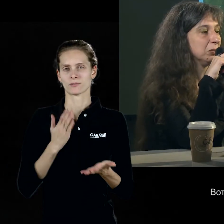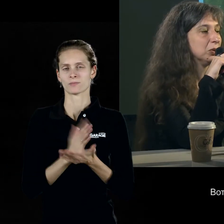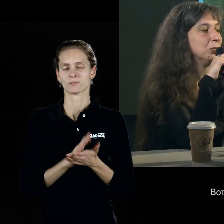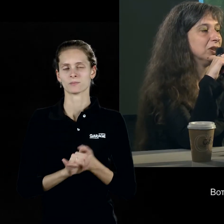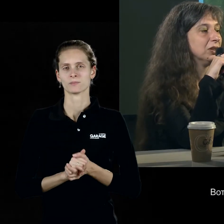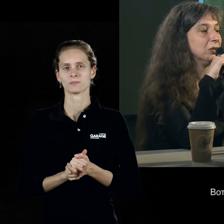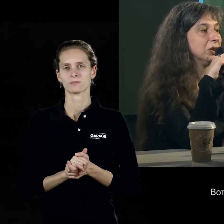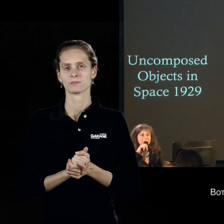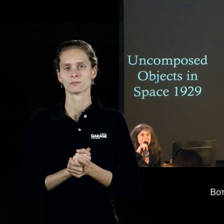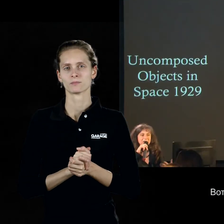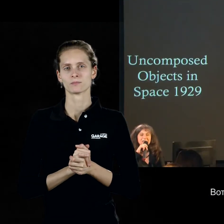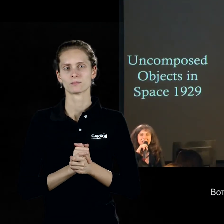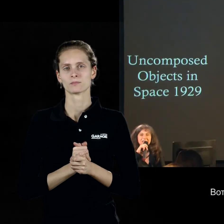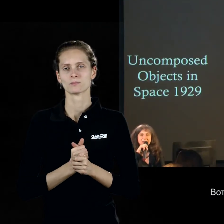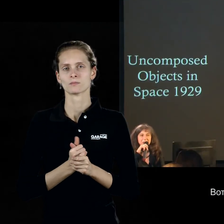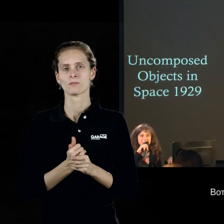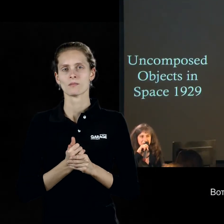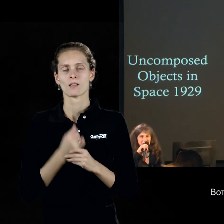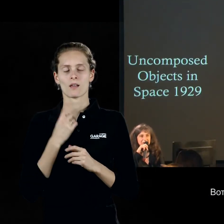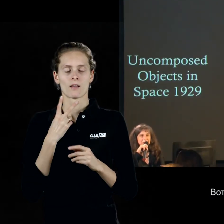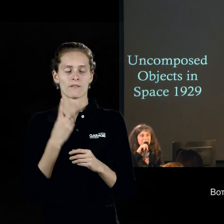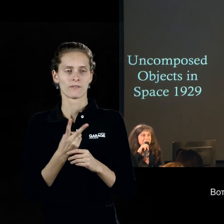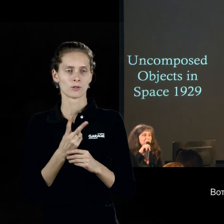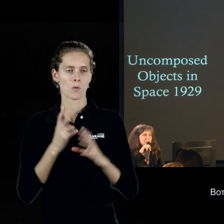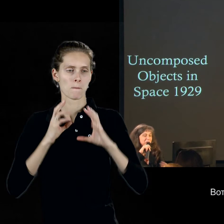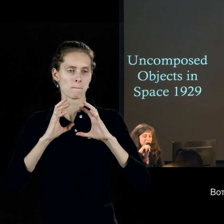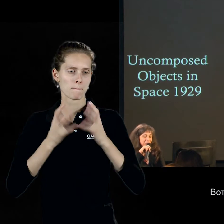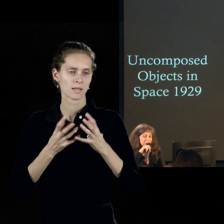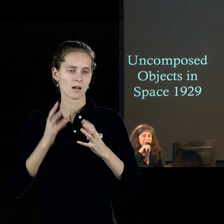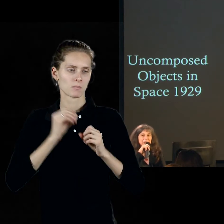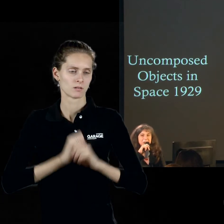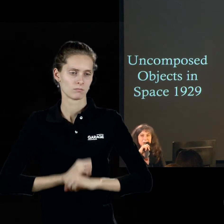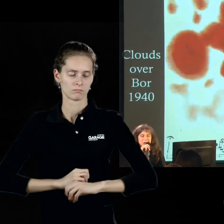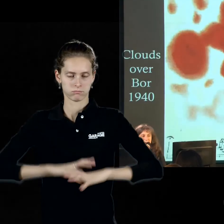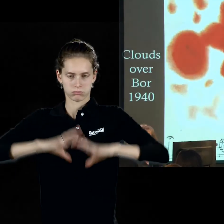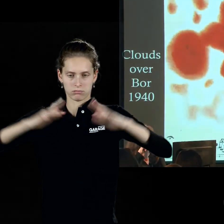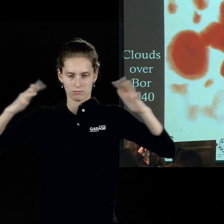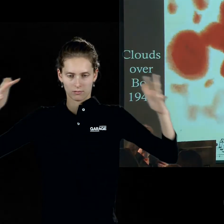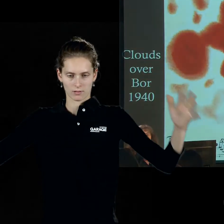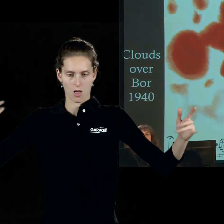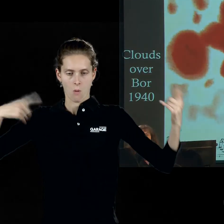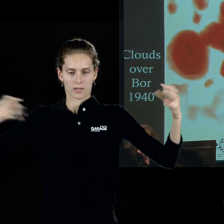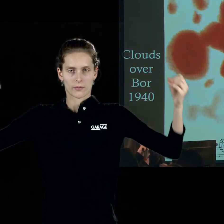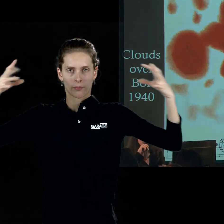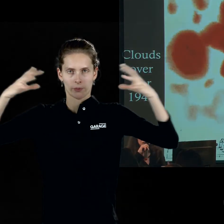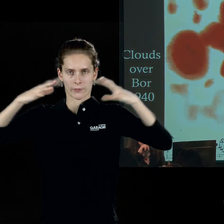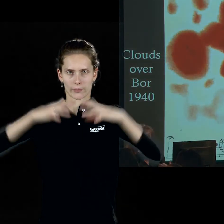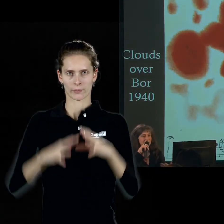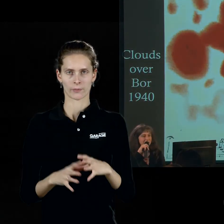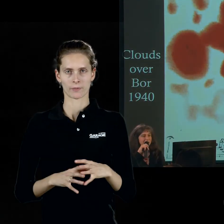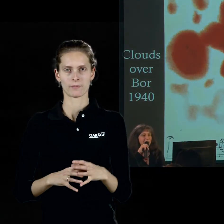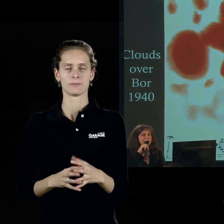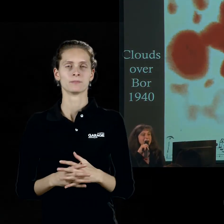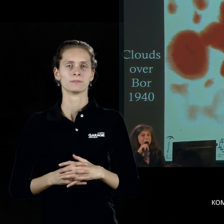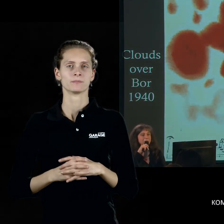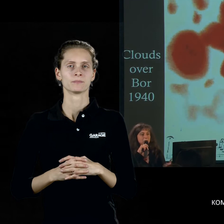вот эта способность этого мира разлететься, собраться снова, вот эту постоянную форму, как миры, которые собираются и распадаются на наших